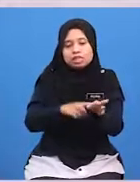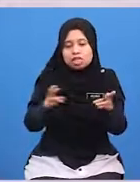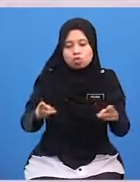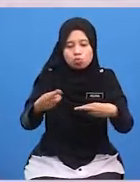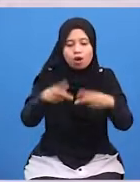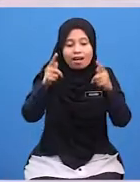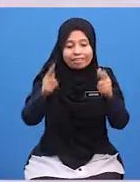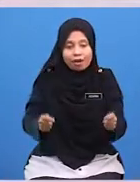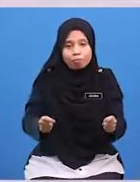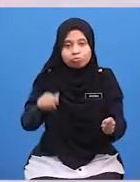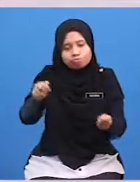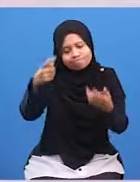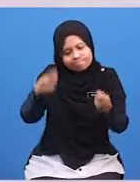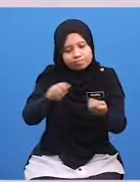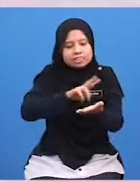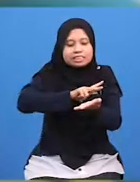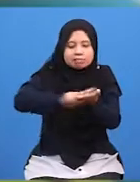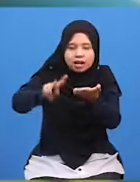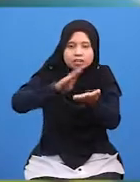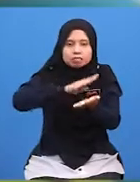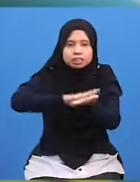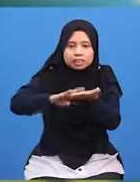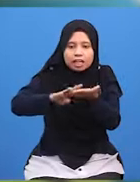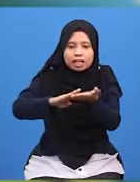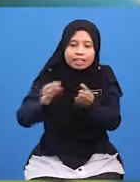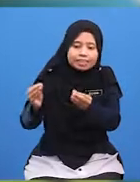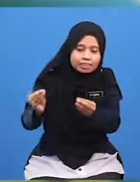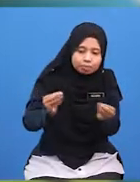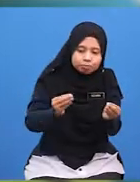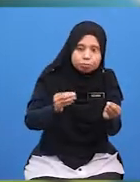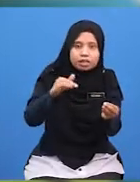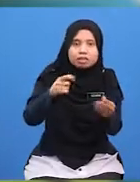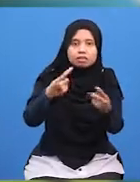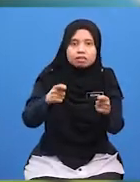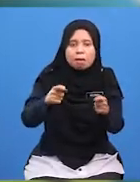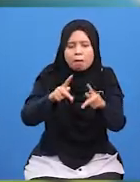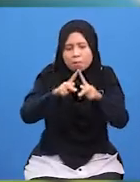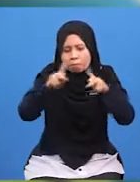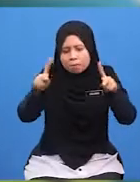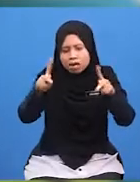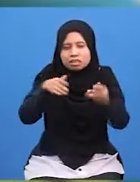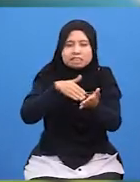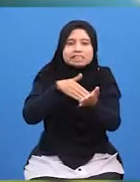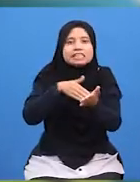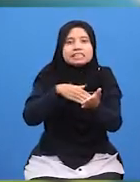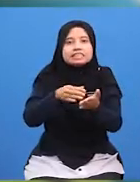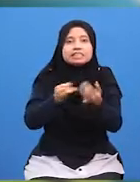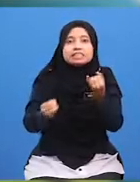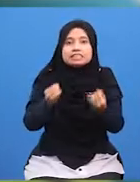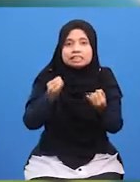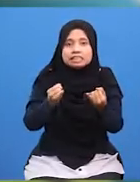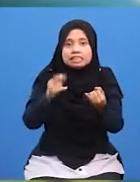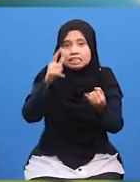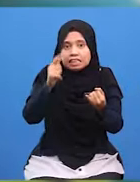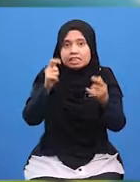Telah Dikemaskan Dengan Bersih Mempersilahkan Duduk Di Tempat Yang Paling Selesa Jika